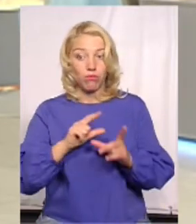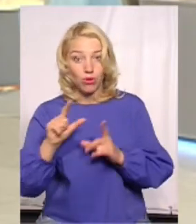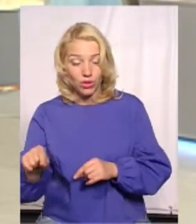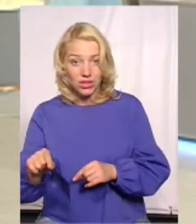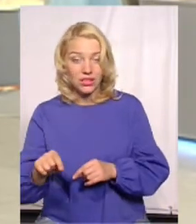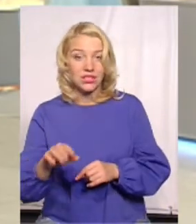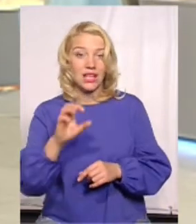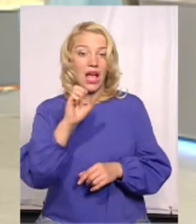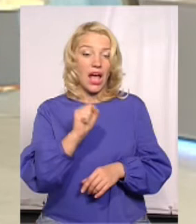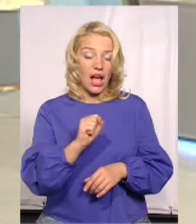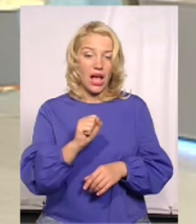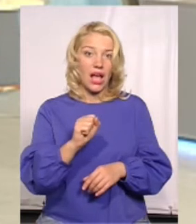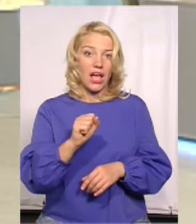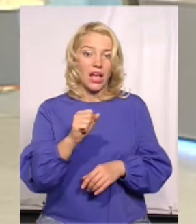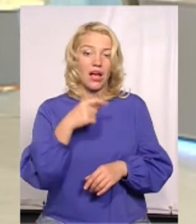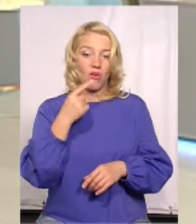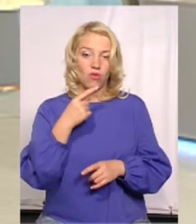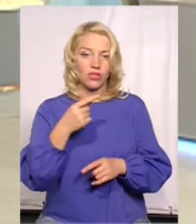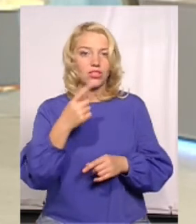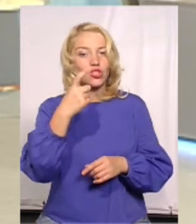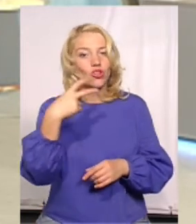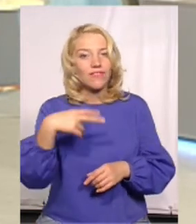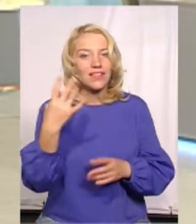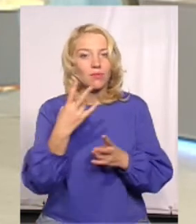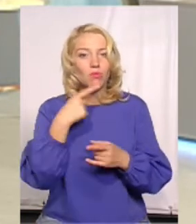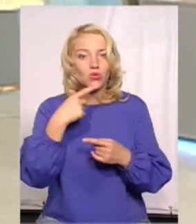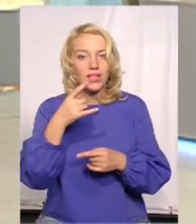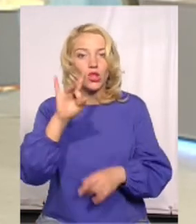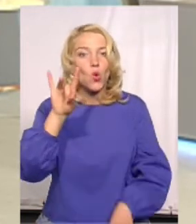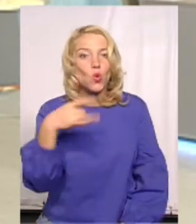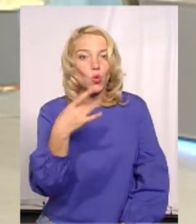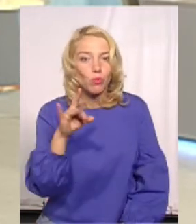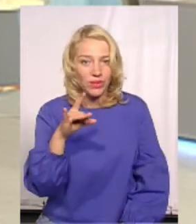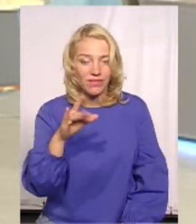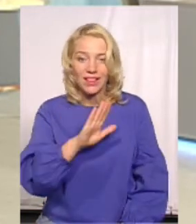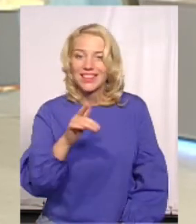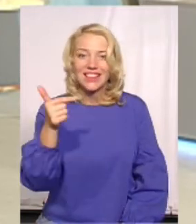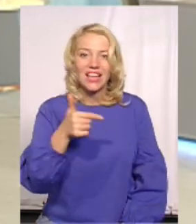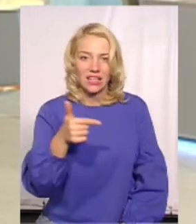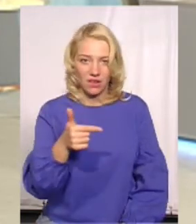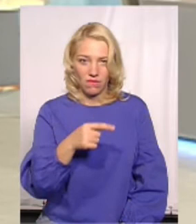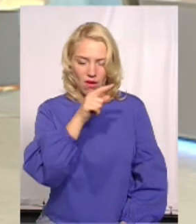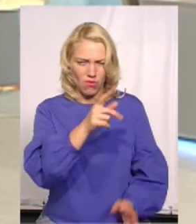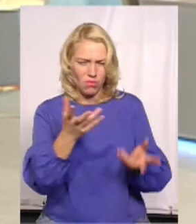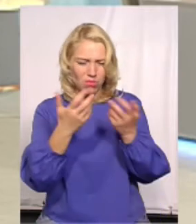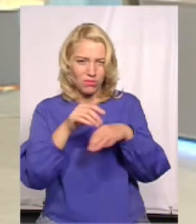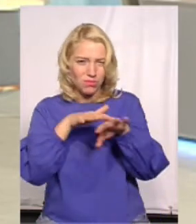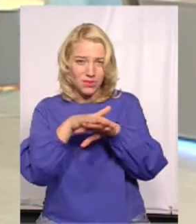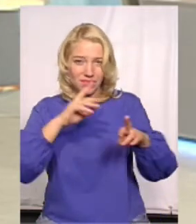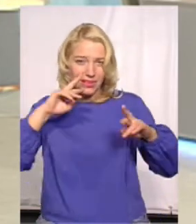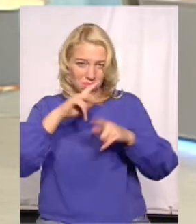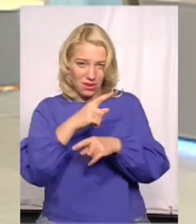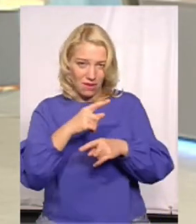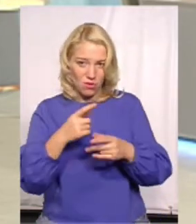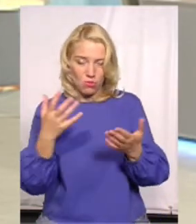рублі, то хмельничани, які казали, люди, а що за курс? Там максимум 300 рублів нарахується російських, а вони рахували щось там під тисячу.